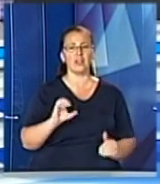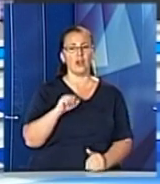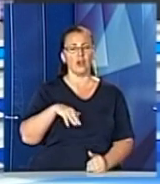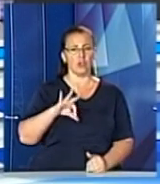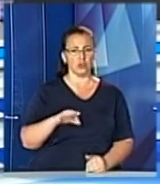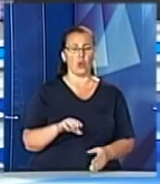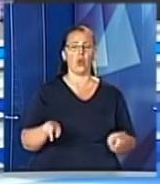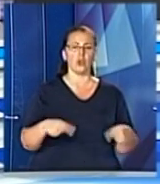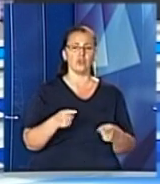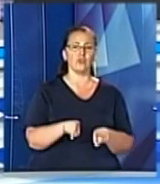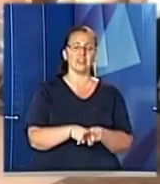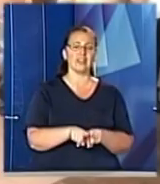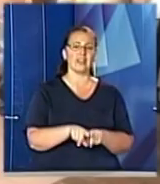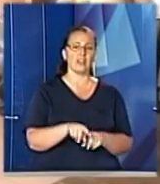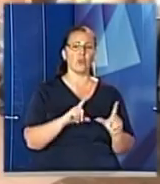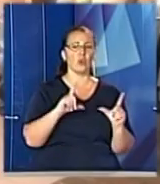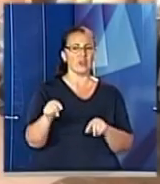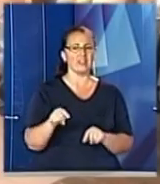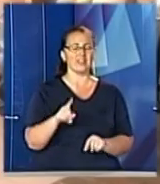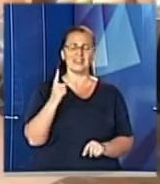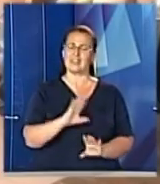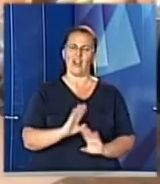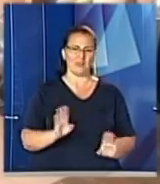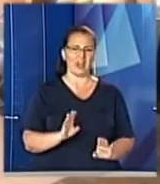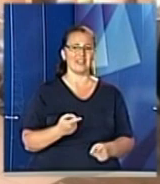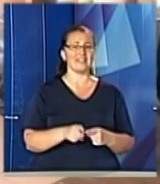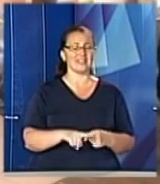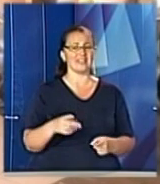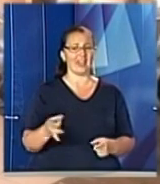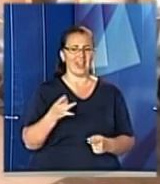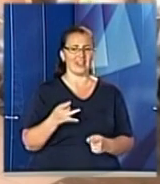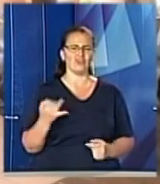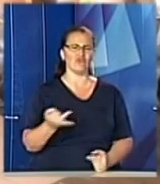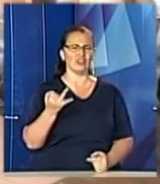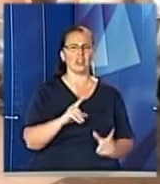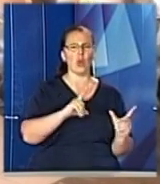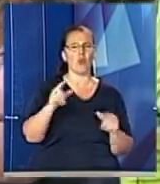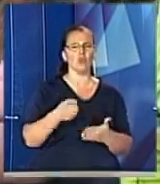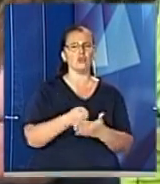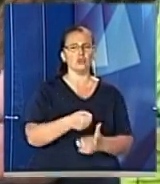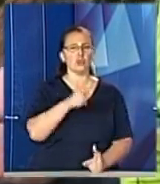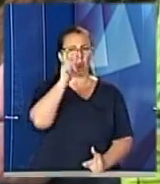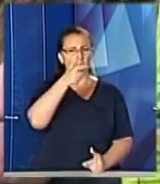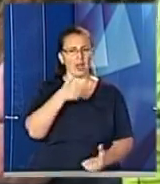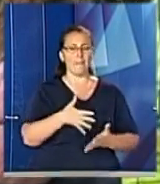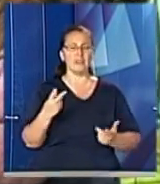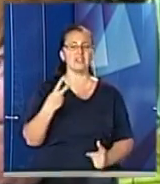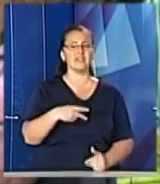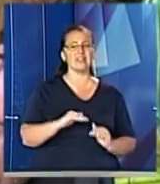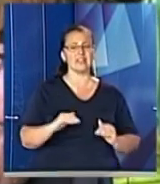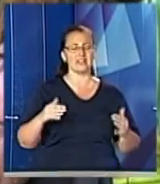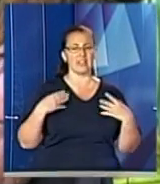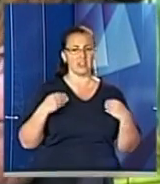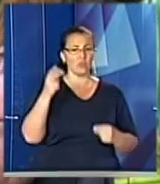поїздки не вперше. Цього разу на малюків чекає захоплива подорож до Болгарії. Більше 20 дітей зі Львова та